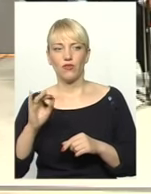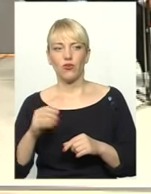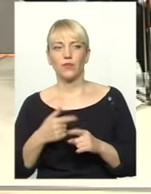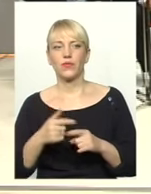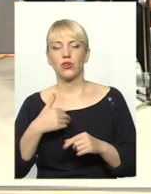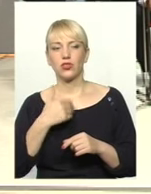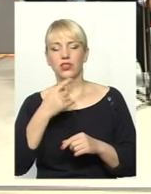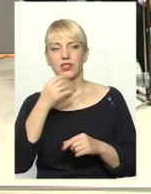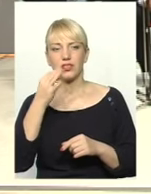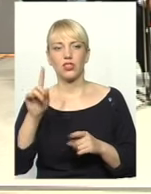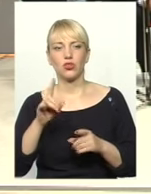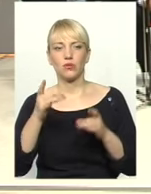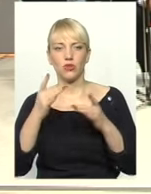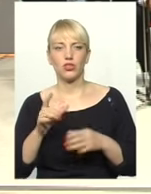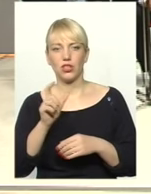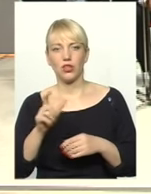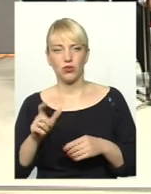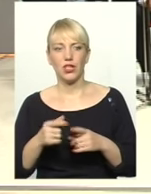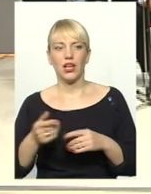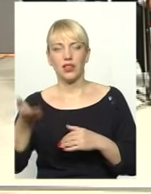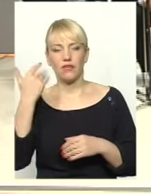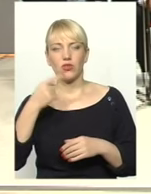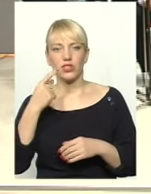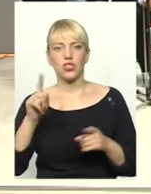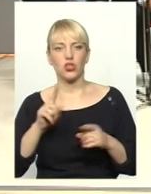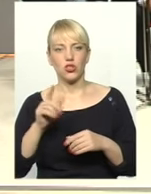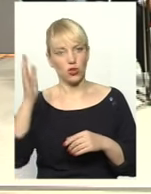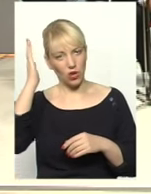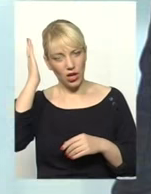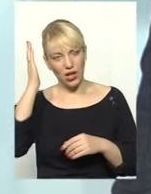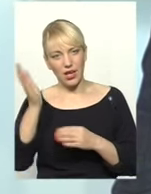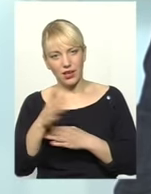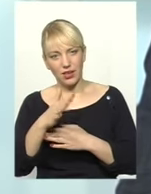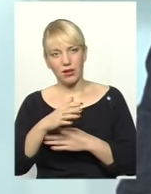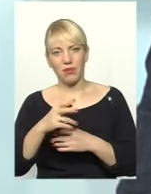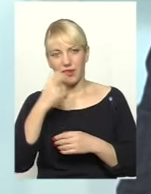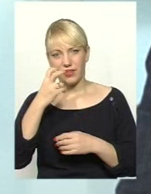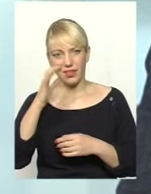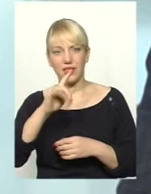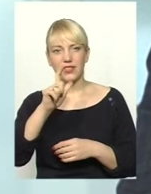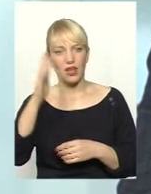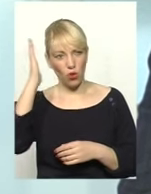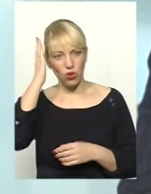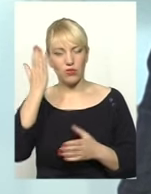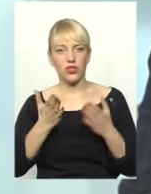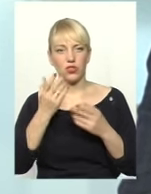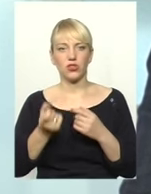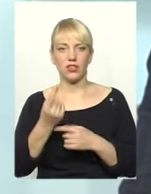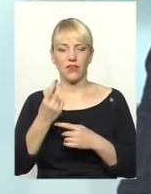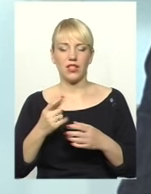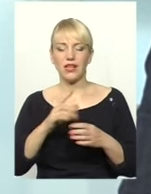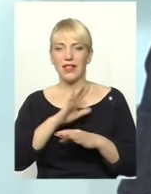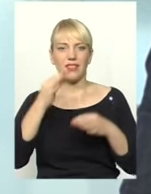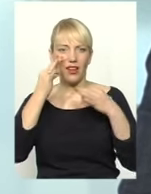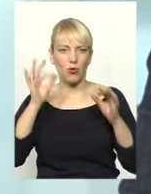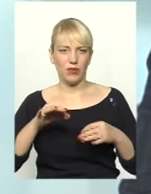ці люди давним-давно сказали, в чому проблема. Що риба гниє з голови. Якщо з'являються некомпетентні постанови Кабінету міністра, наприклад, ми